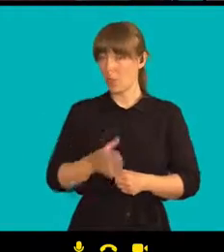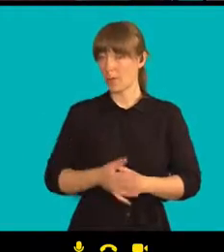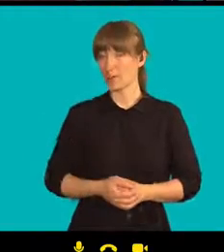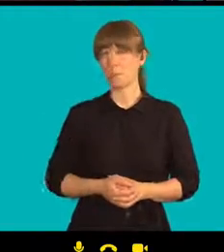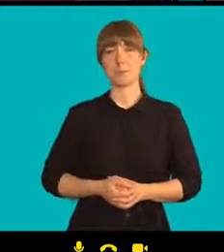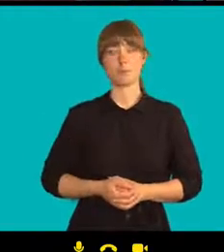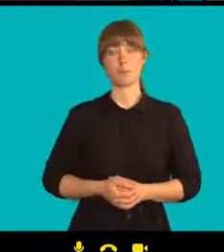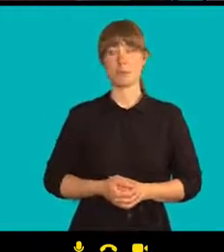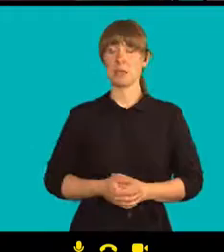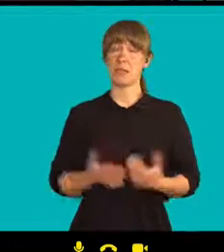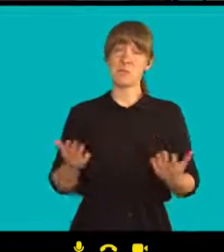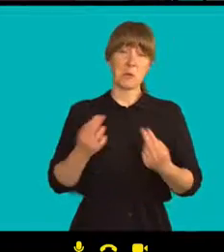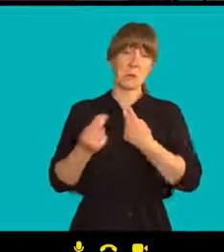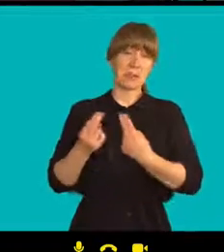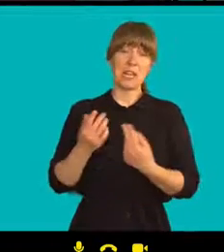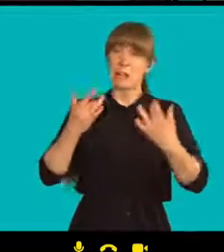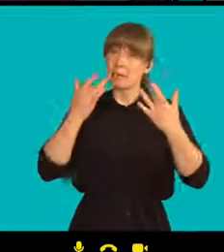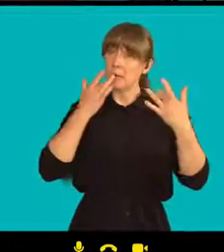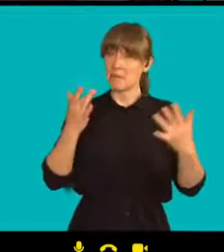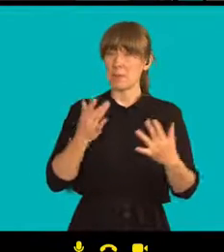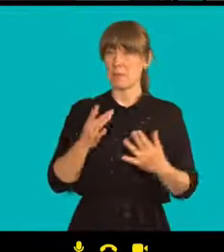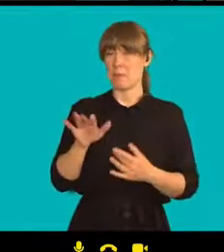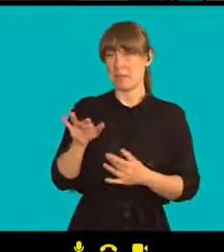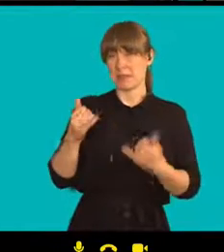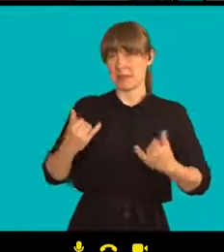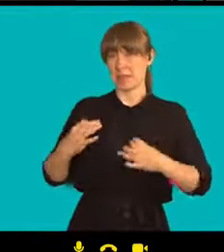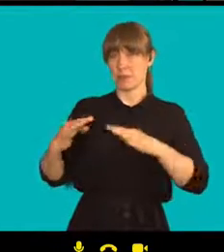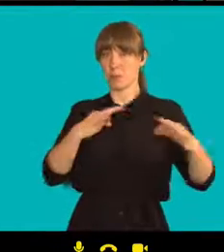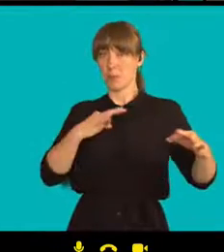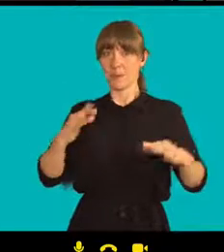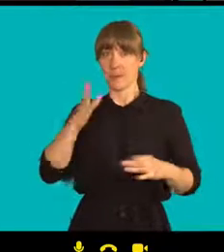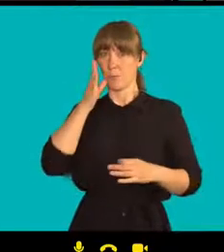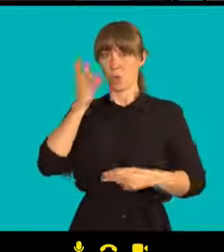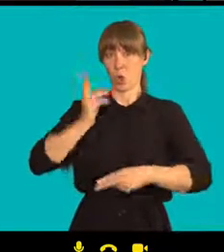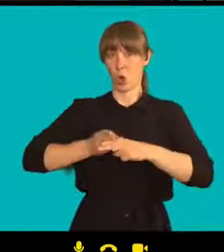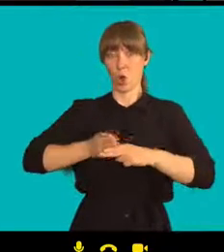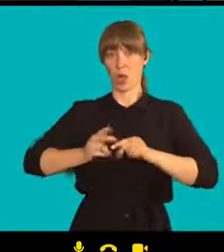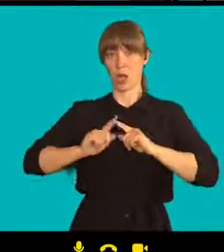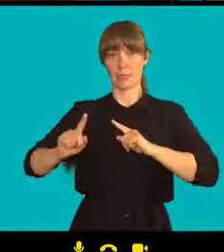Nevím, jestli jsou připraveni. Měli byste pochopit,